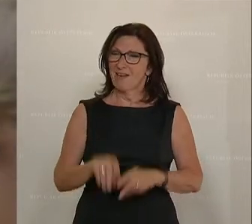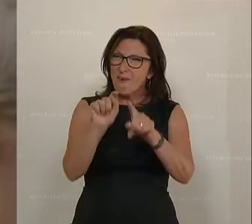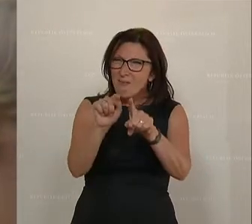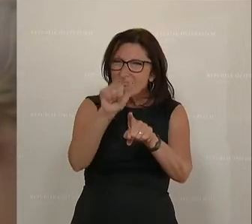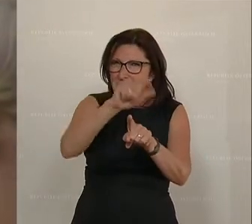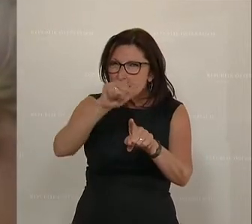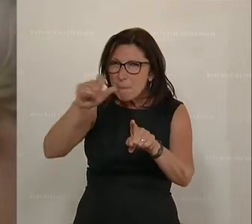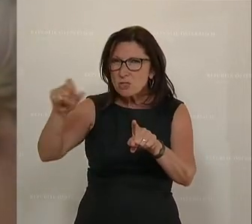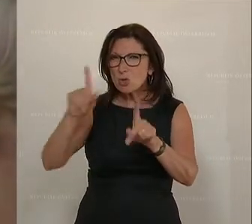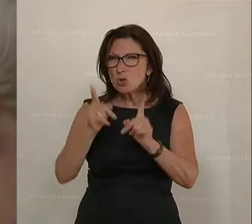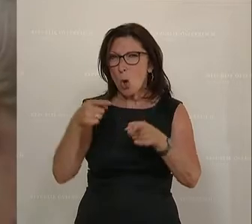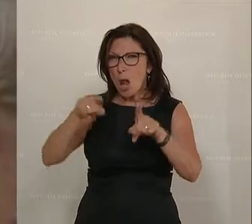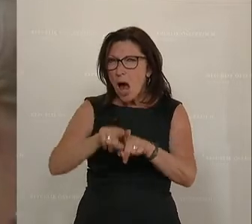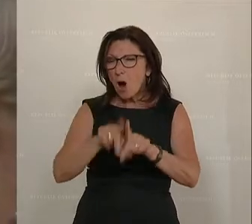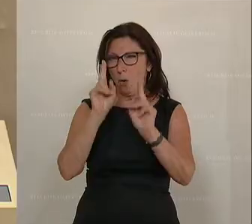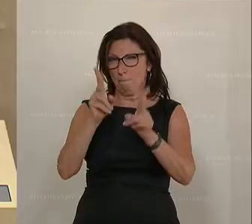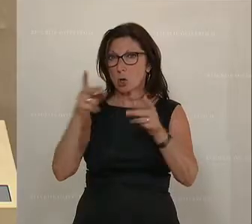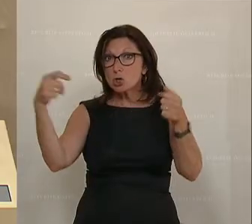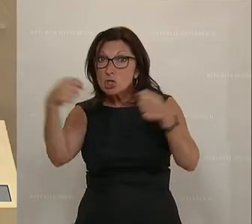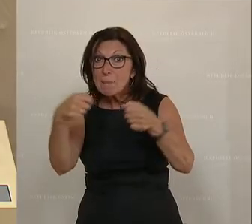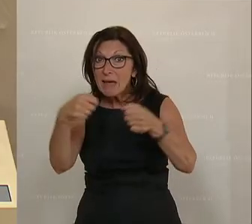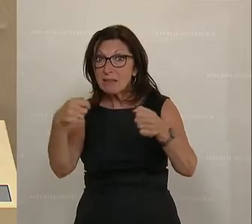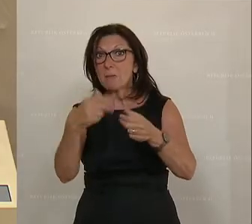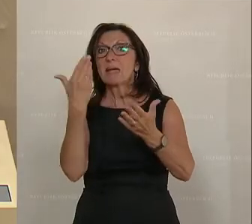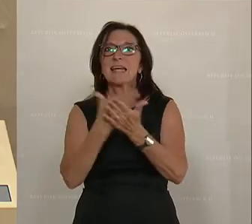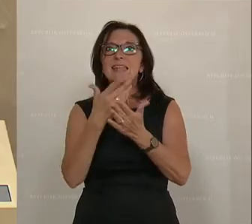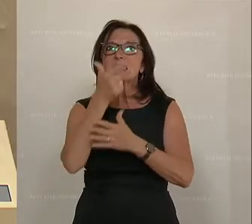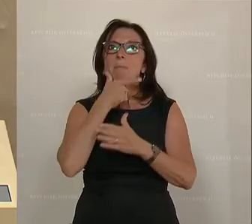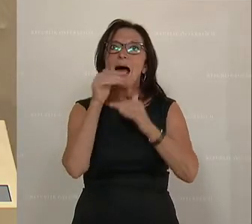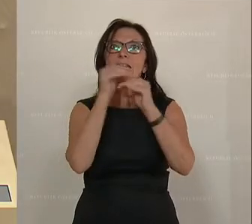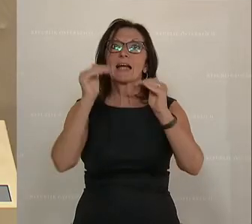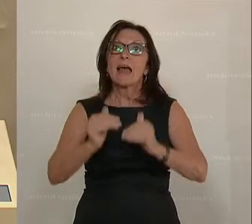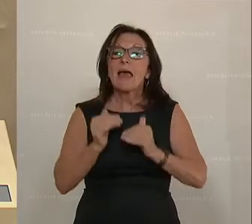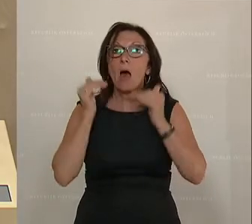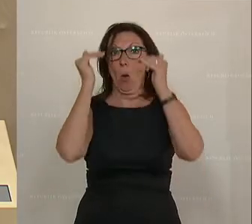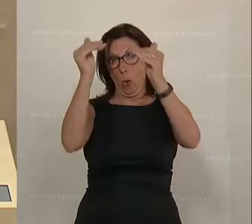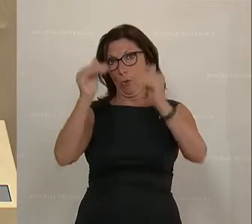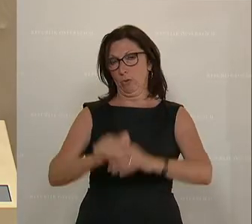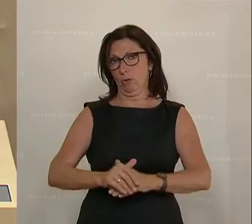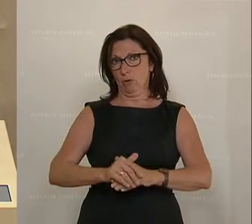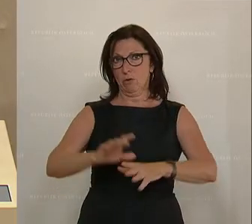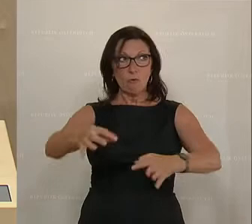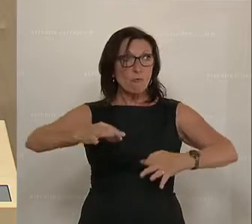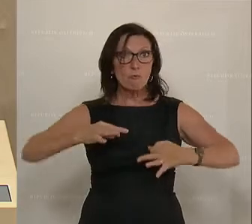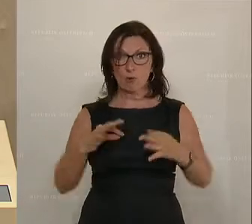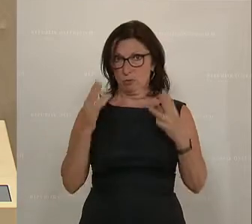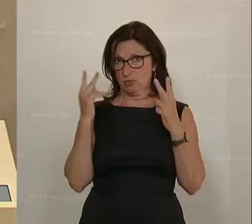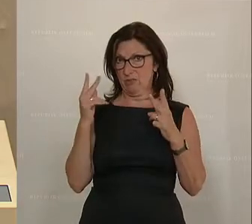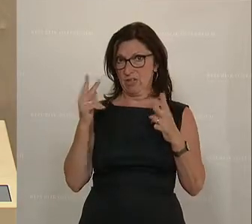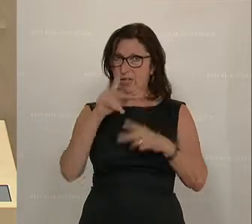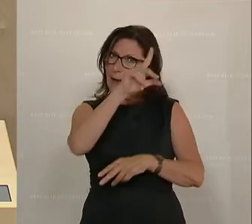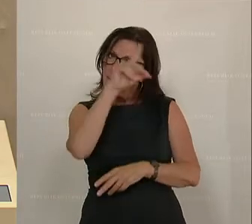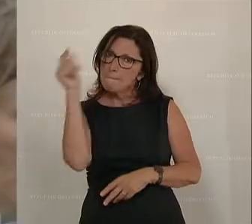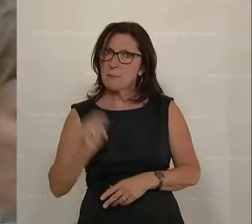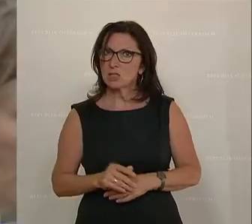noch die Möglichkeit haben, ein Stipendium zu bekommen, ist die Altersgrenze angehoben, weil es auch für uns besonders wichtig ist, dass wir Menschen